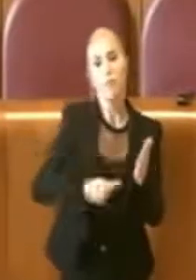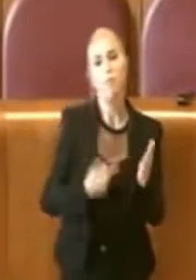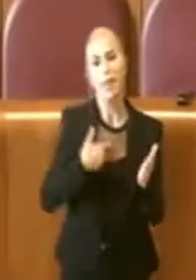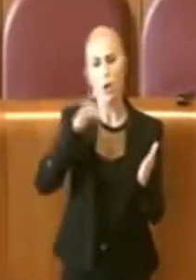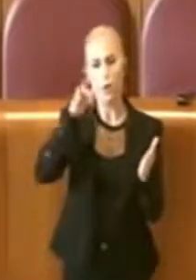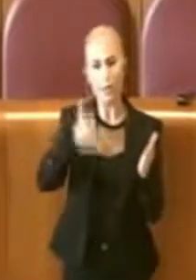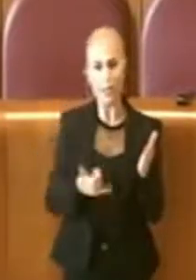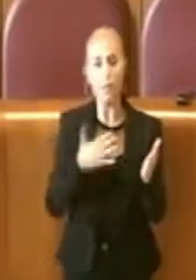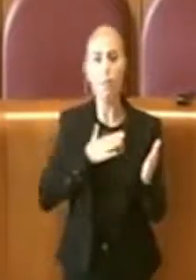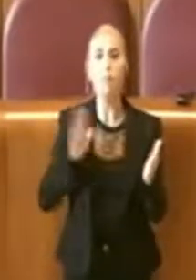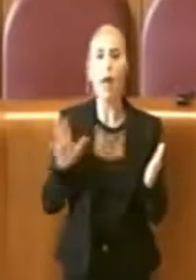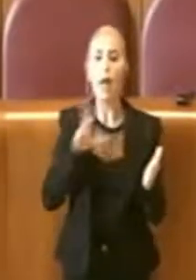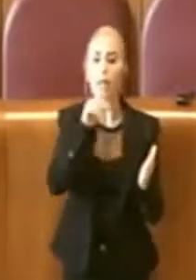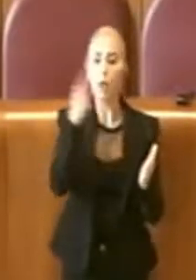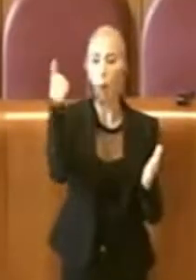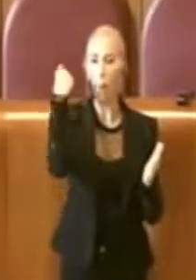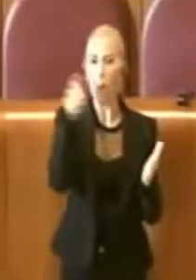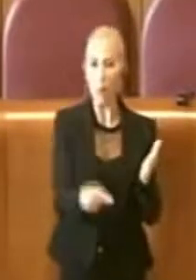questo,